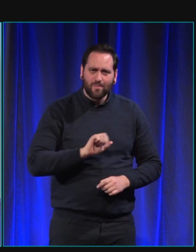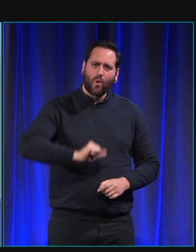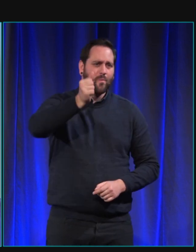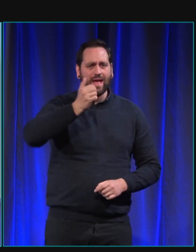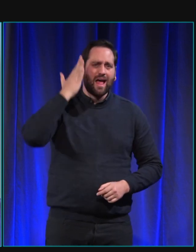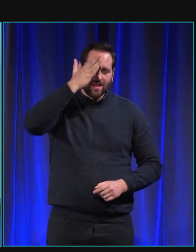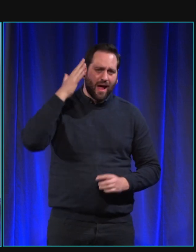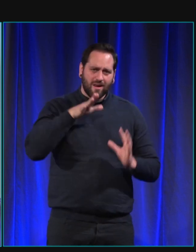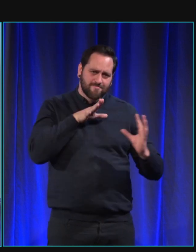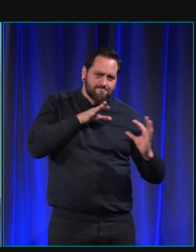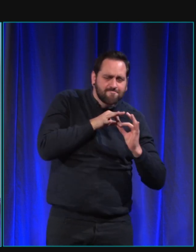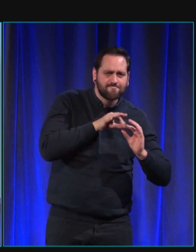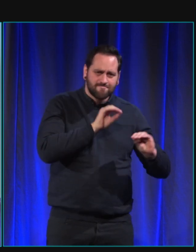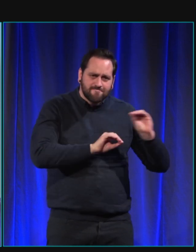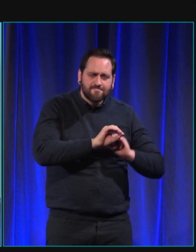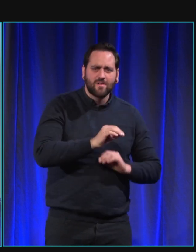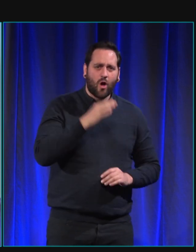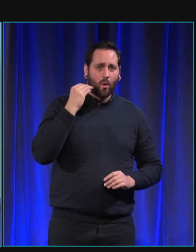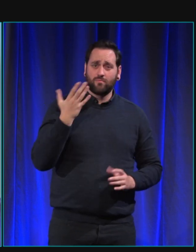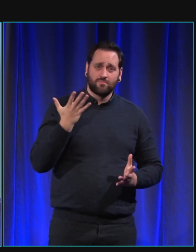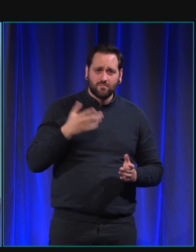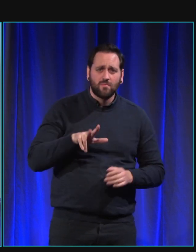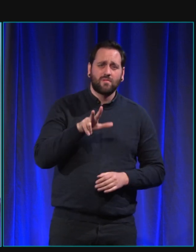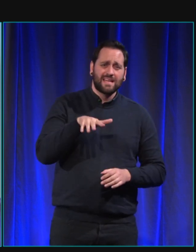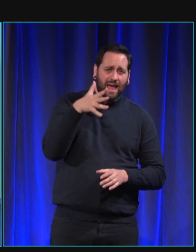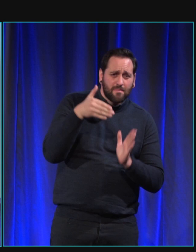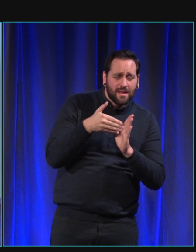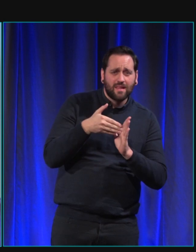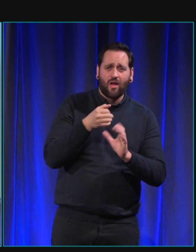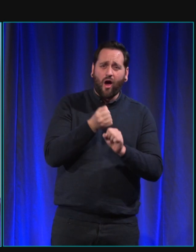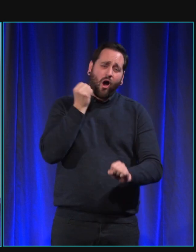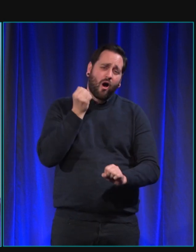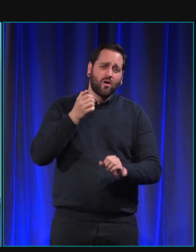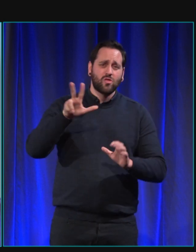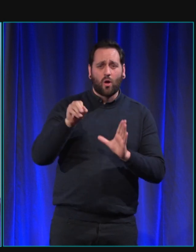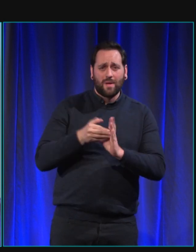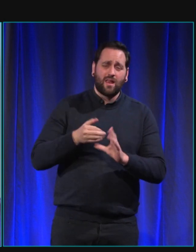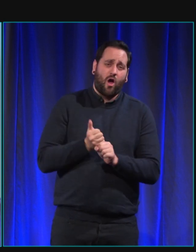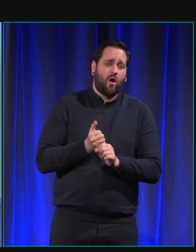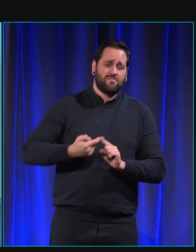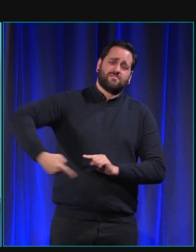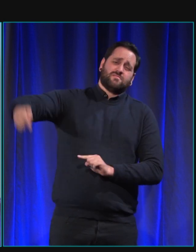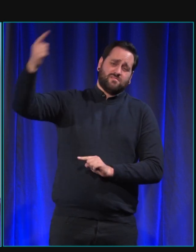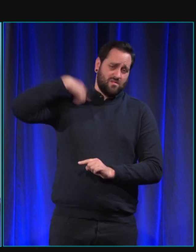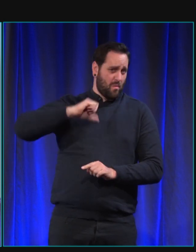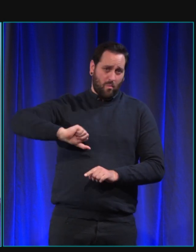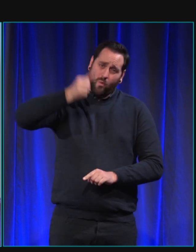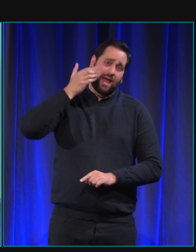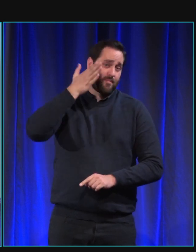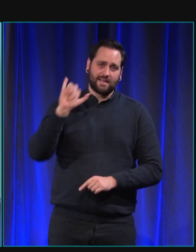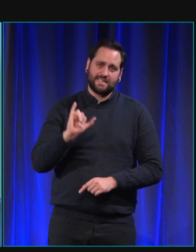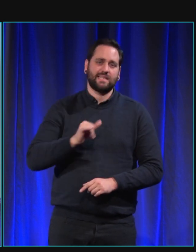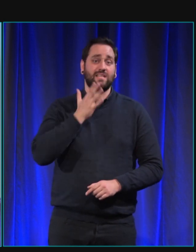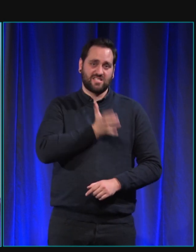30 000 ans, selon certaines études. Donc, la relation homme-chien est très ancienne. C'était au départ peut-être une relation